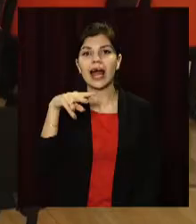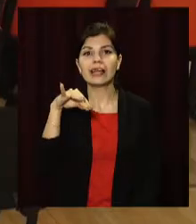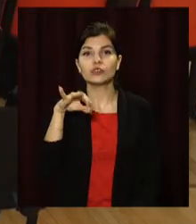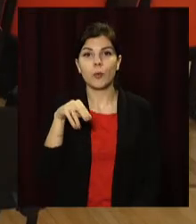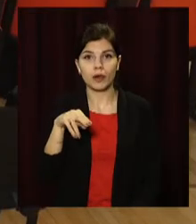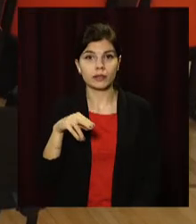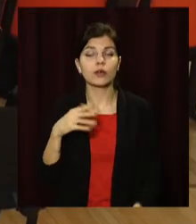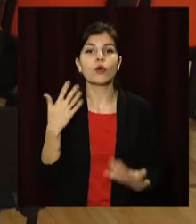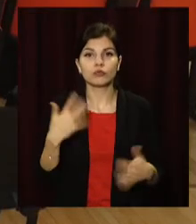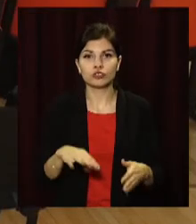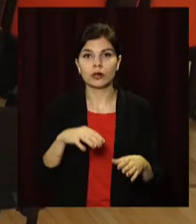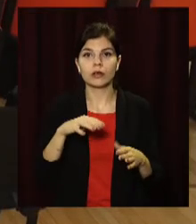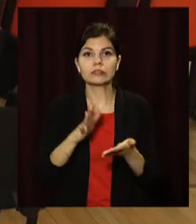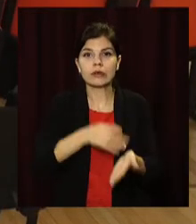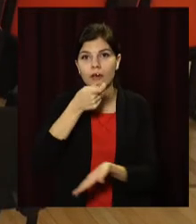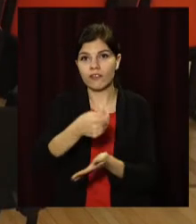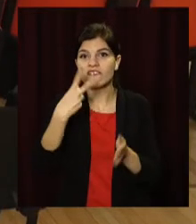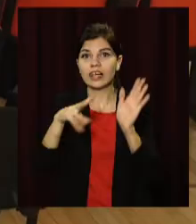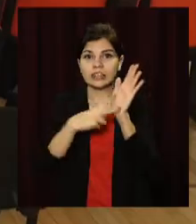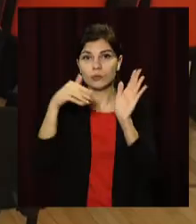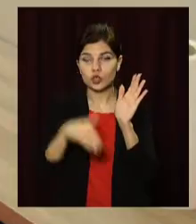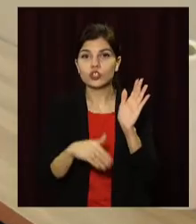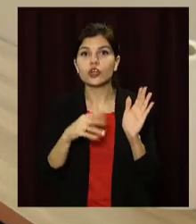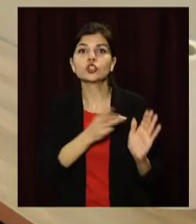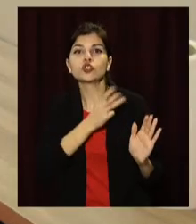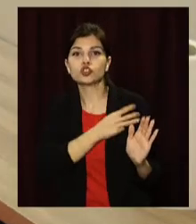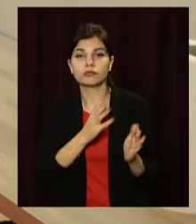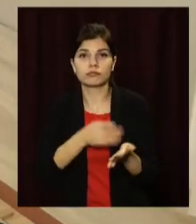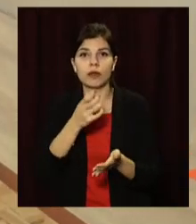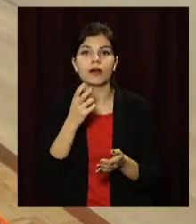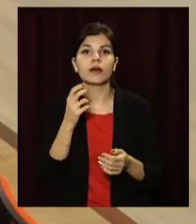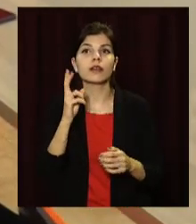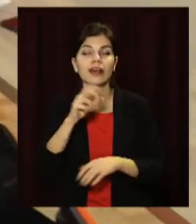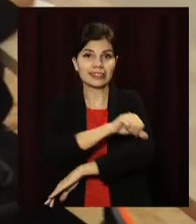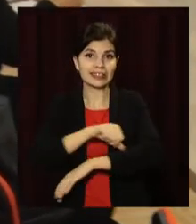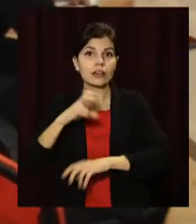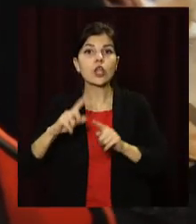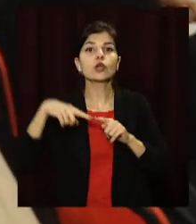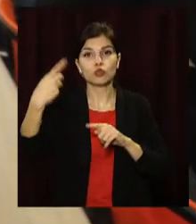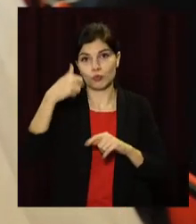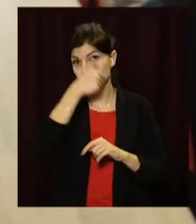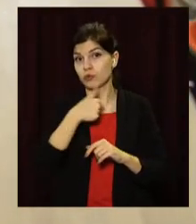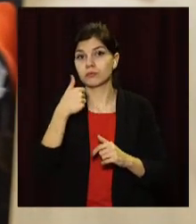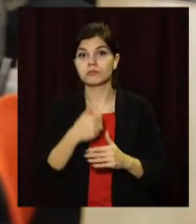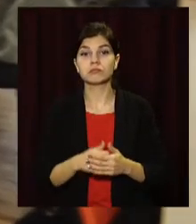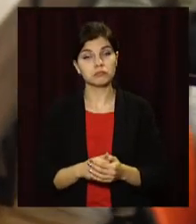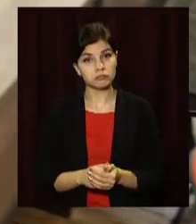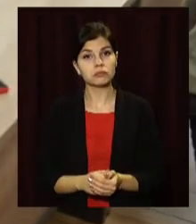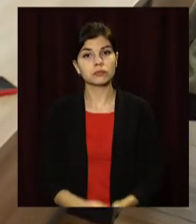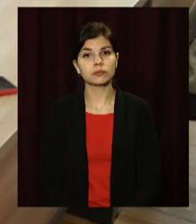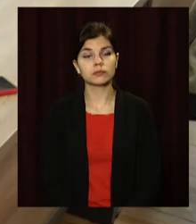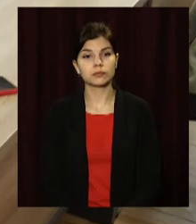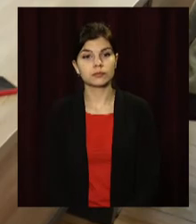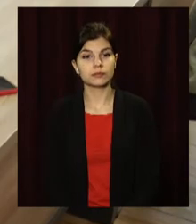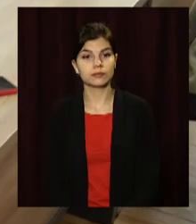-го вони вже зареєстрували понад 27 тисяч запрошень на навчання для іноземців на наступний рік. Альона Вєтрова, Денис Крикус, Open